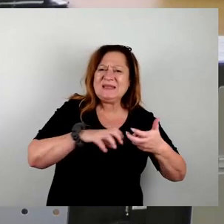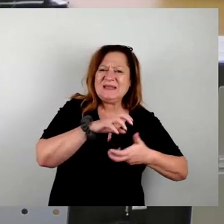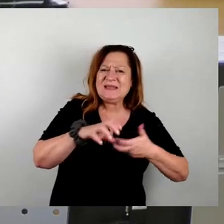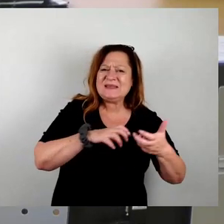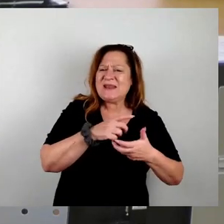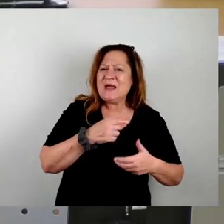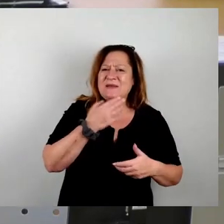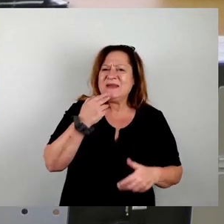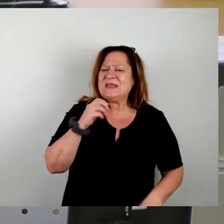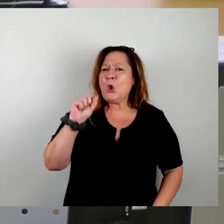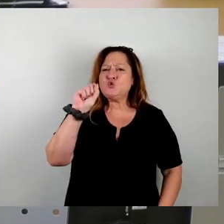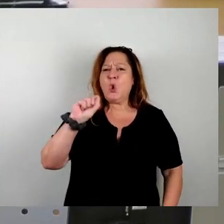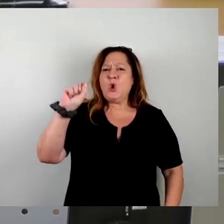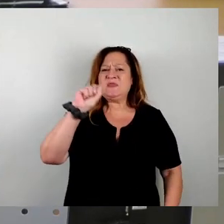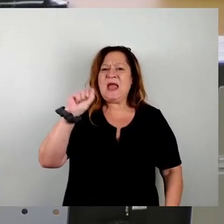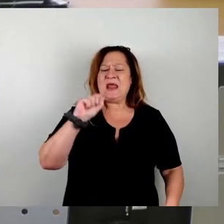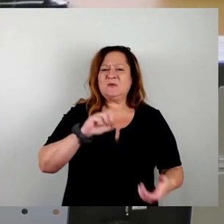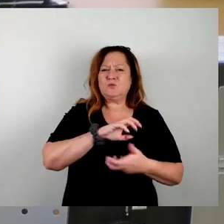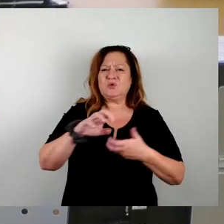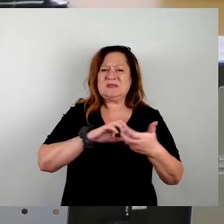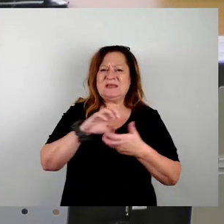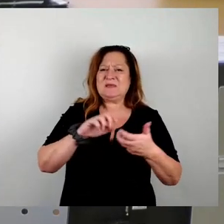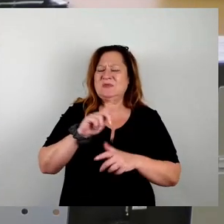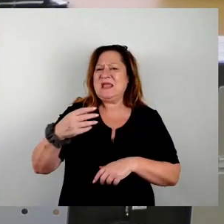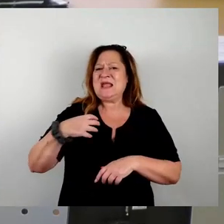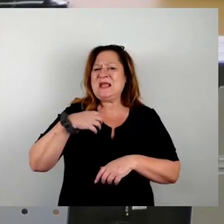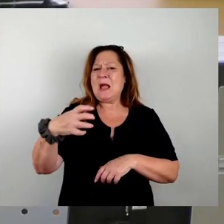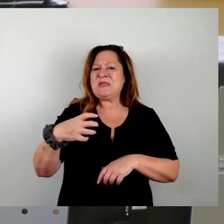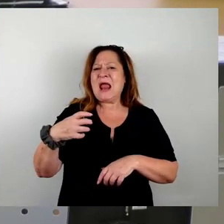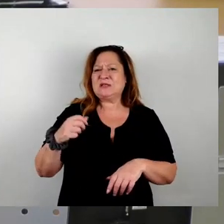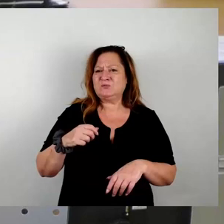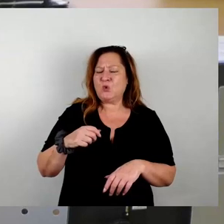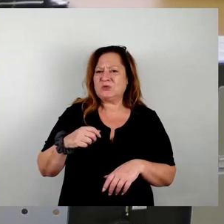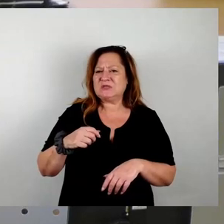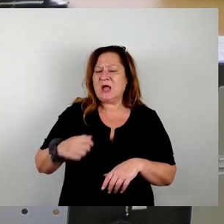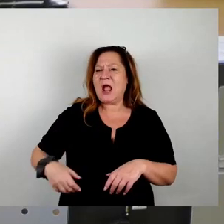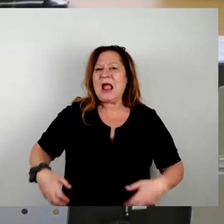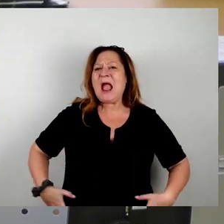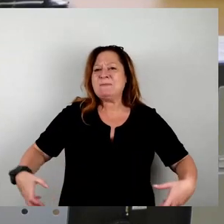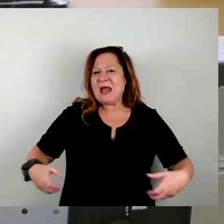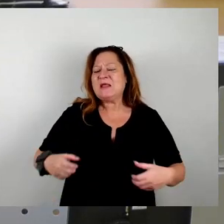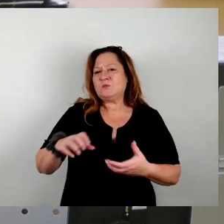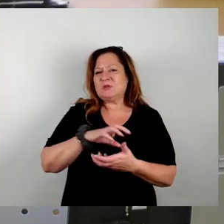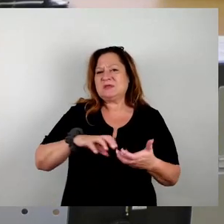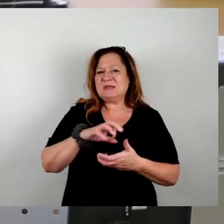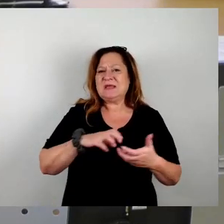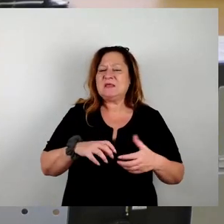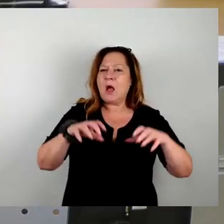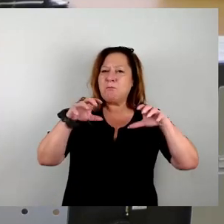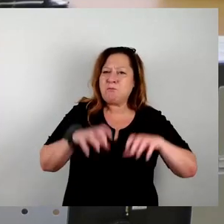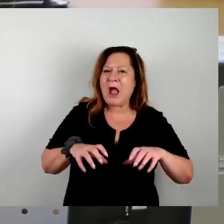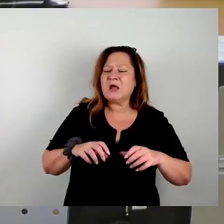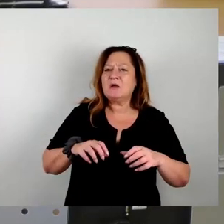eine Krise hat, sondern es ist irgendwie das Kapital und der Kapitalismus. Ausgehüllter Euro, Bankenkrise seit 2007,